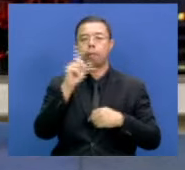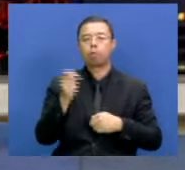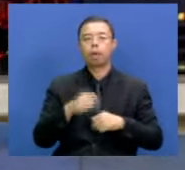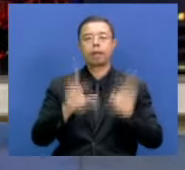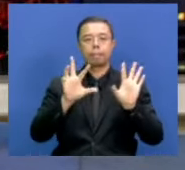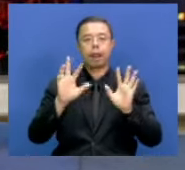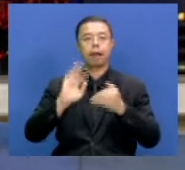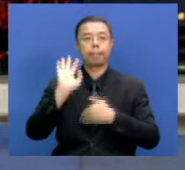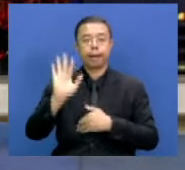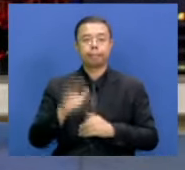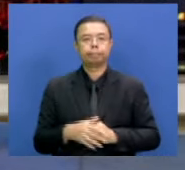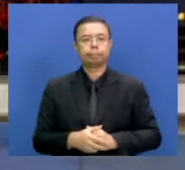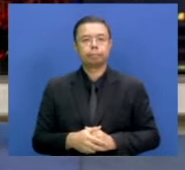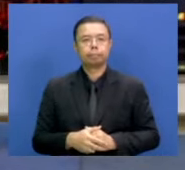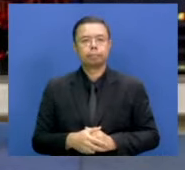September mendatang.